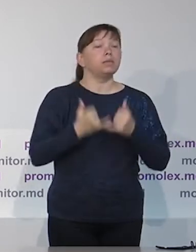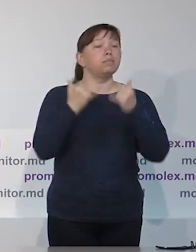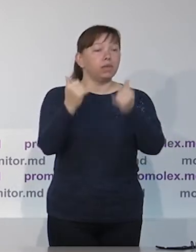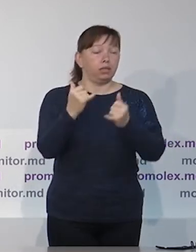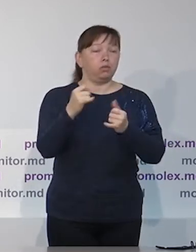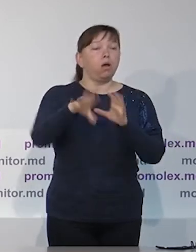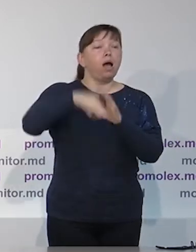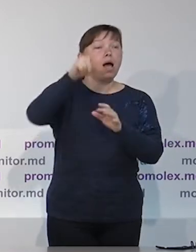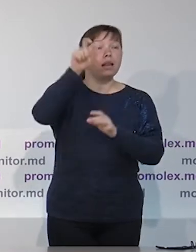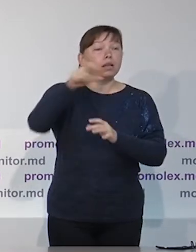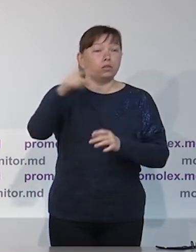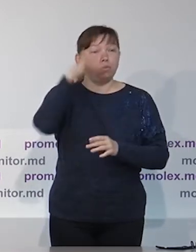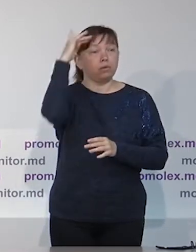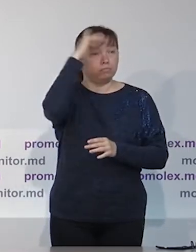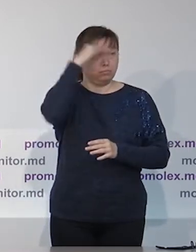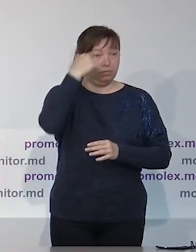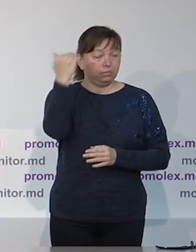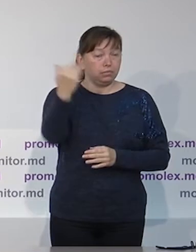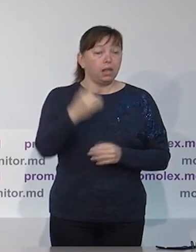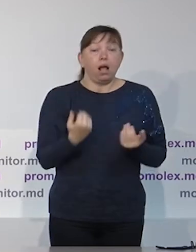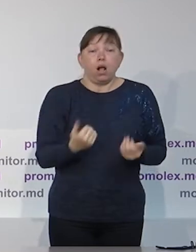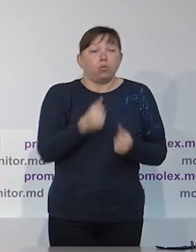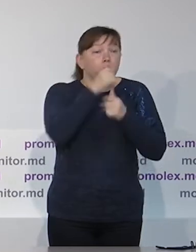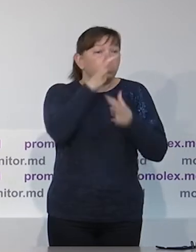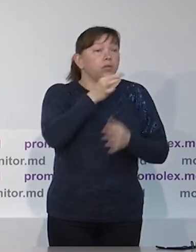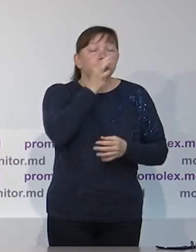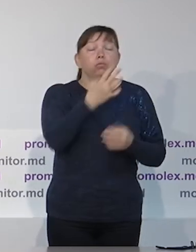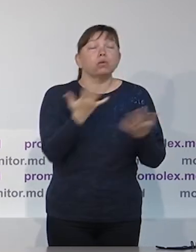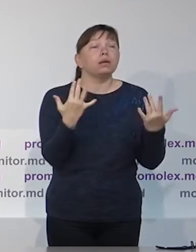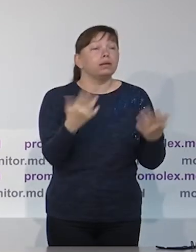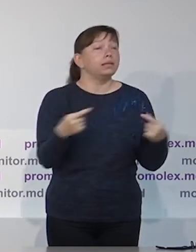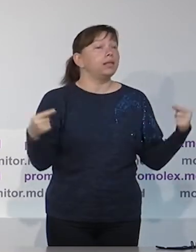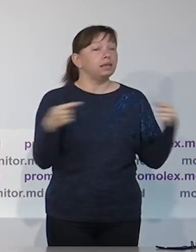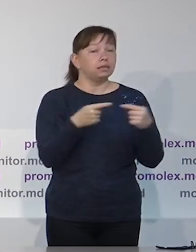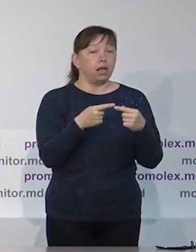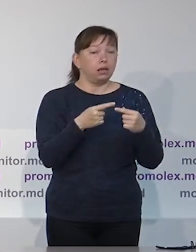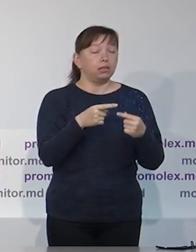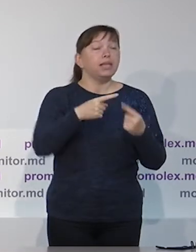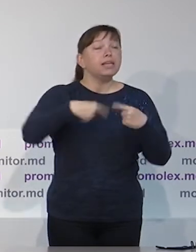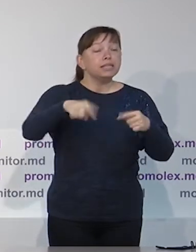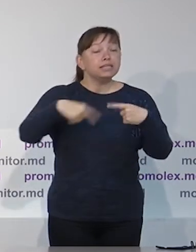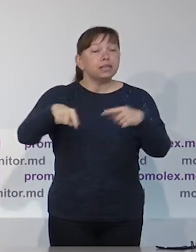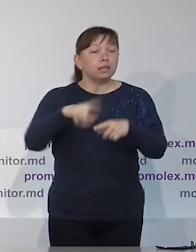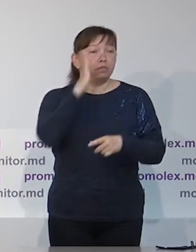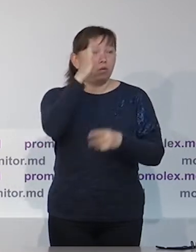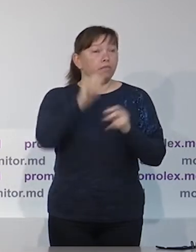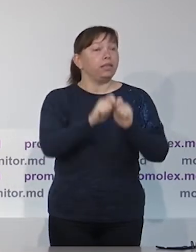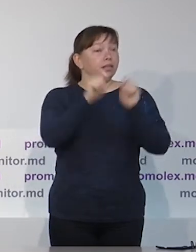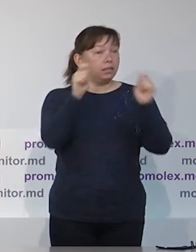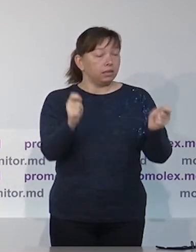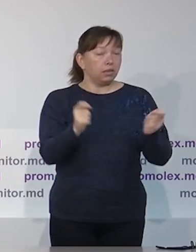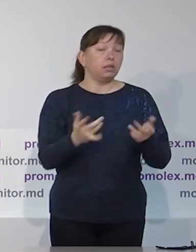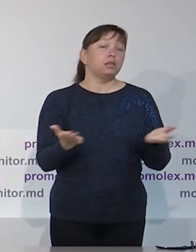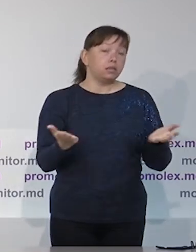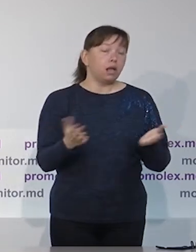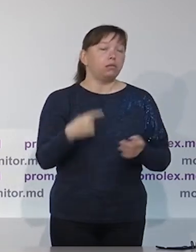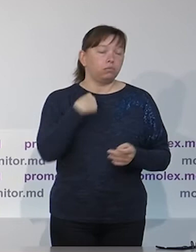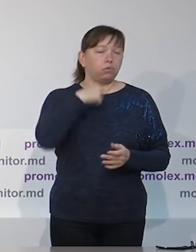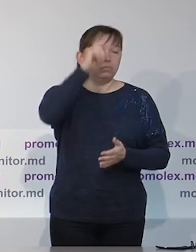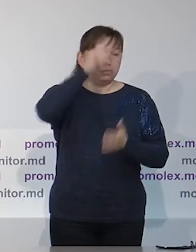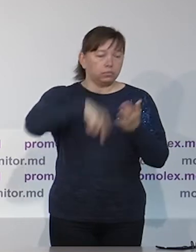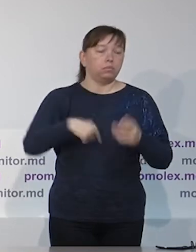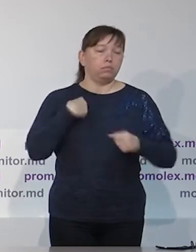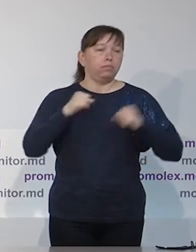избирательные участки, которые будут открываться для избирателей в Пренестровском регионе. В настоящий момент мы не можем сказать, сколько их будет открыто,